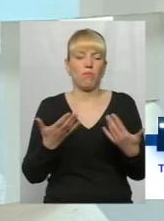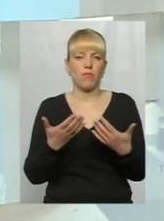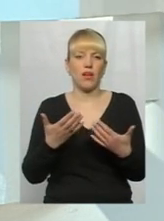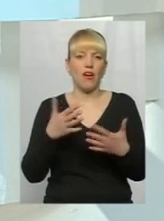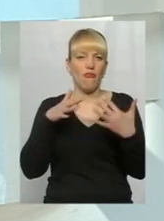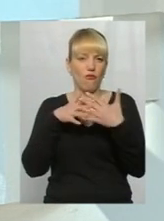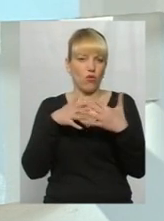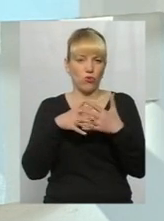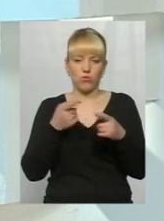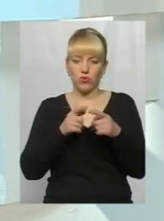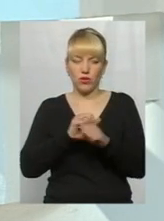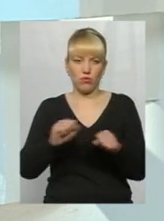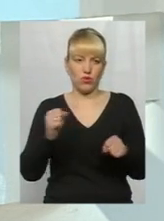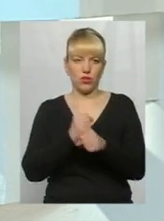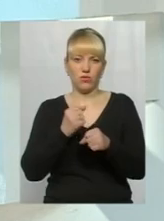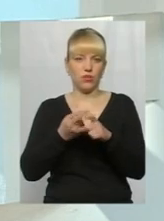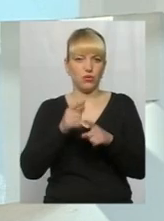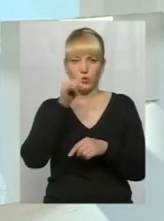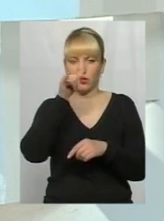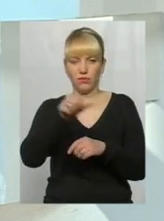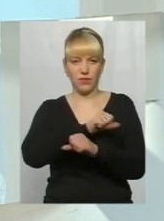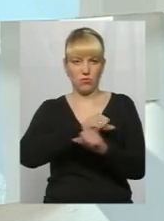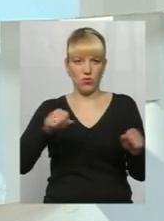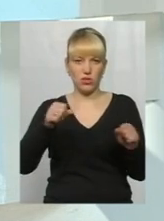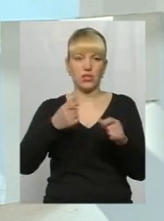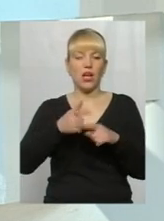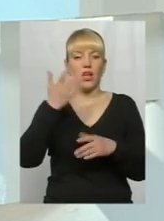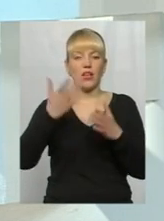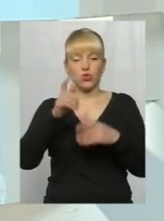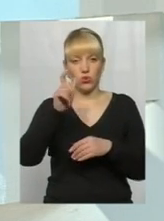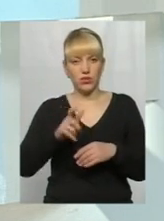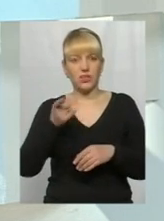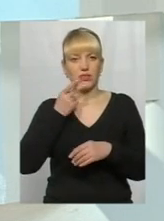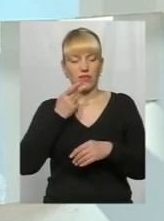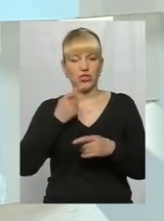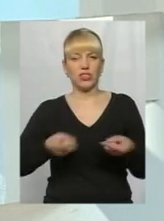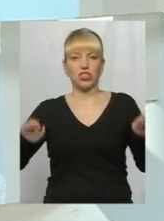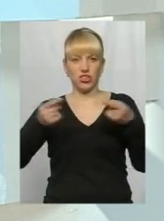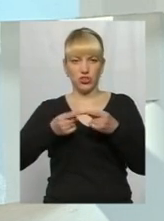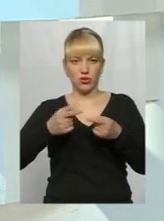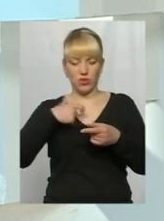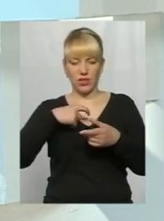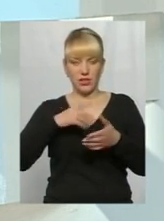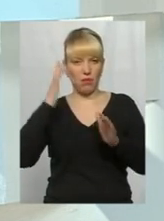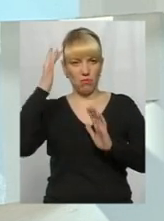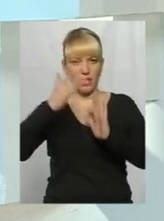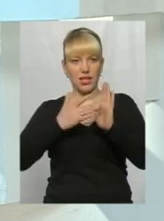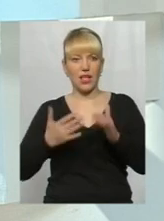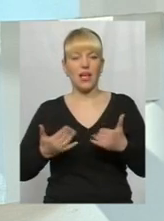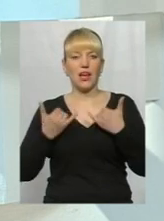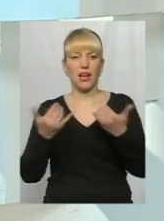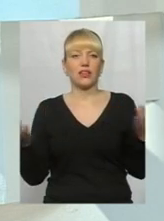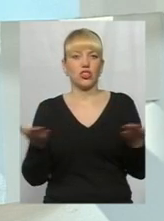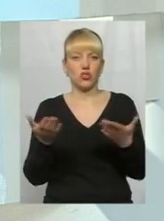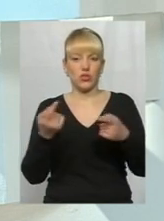Цього не можна робити, цього не можна допускати. Тобто, от коли людина завжди визначає чітко для себе мету, заради чого